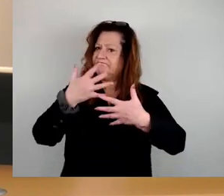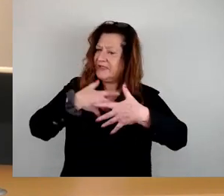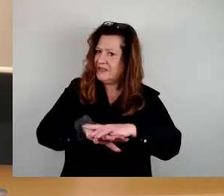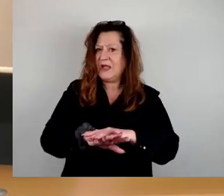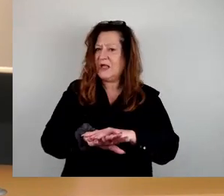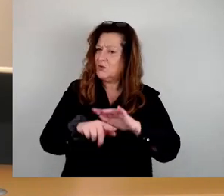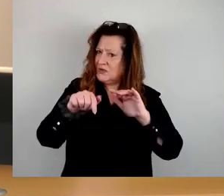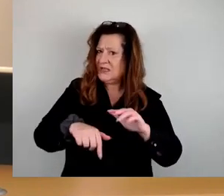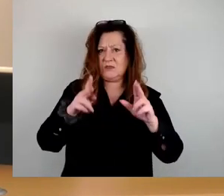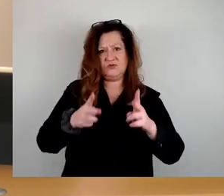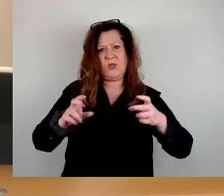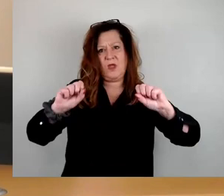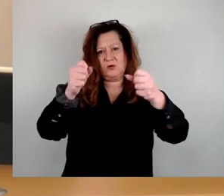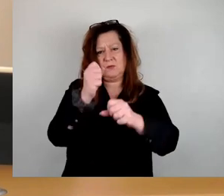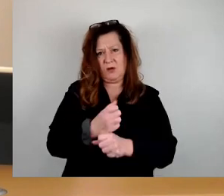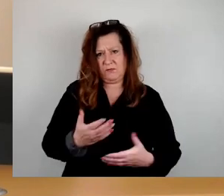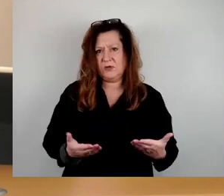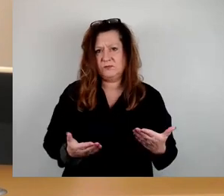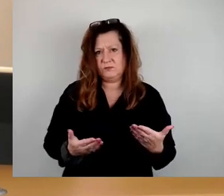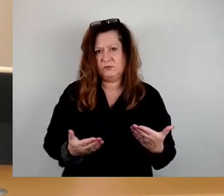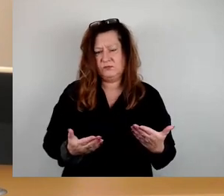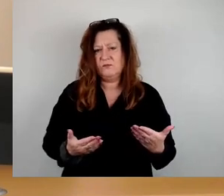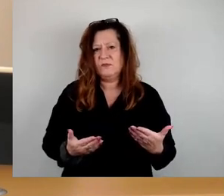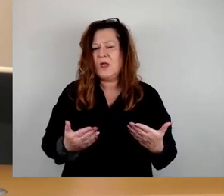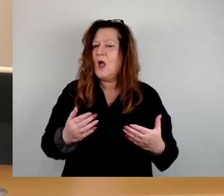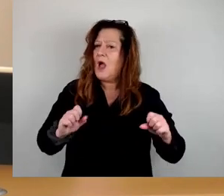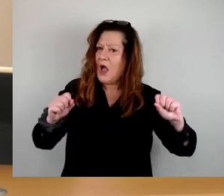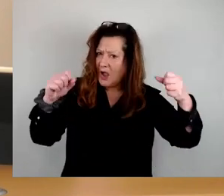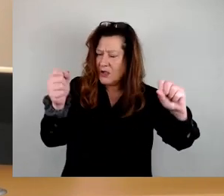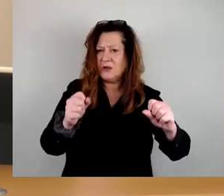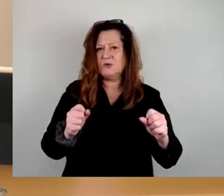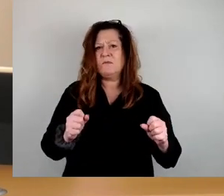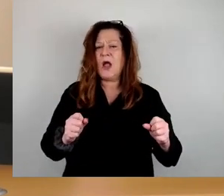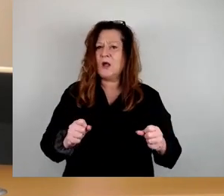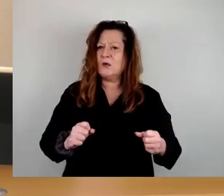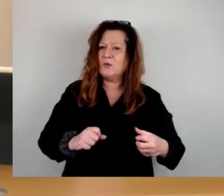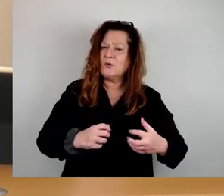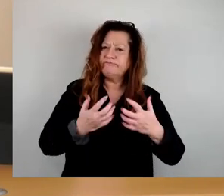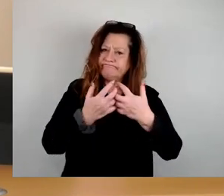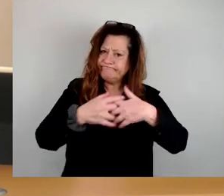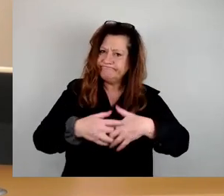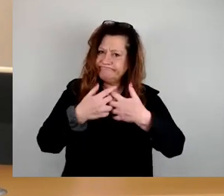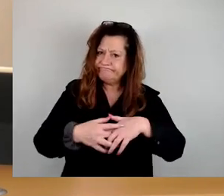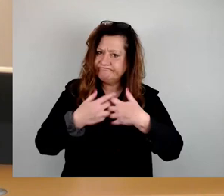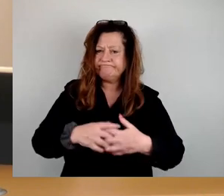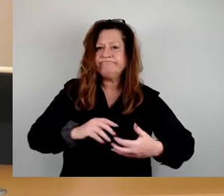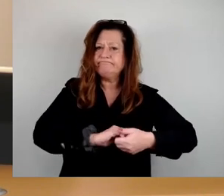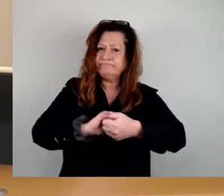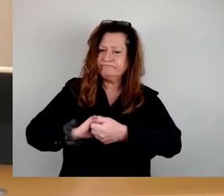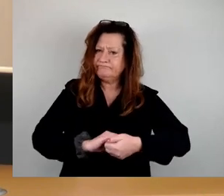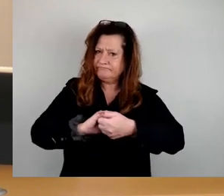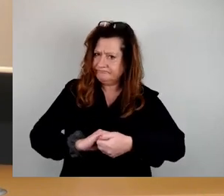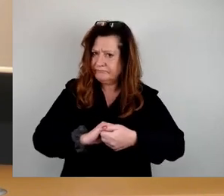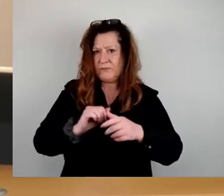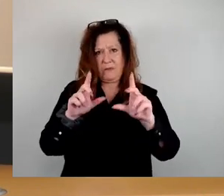Das Engagement und die übergreifende Kooperation, wirksam Einfluss auf das friedliche Zusammenleben in Dresden